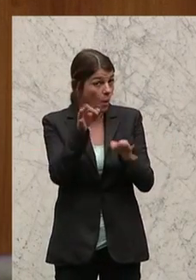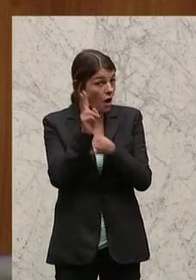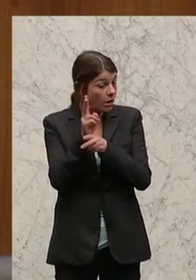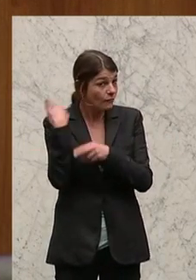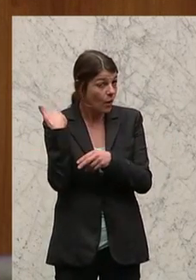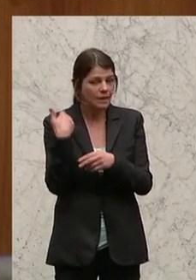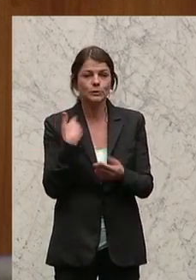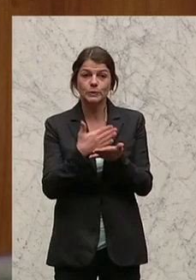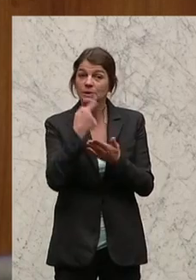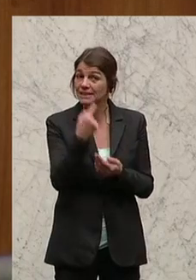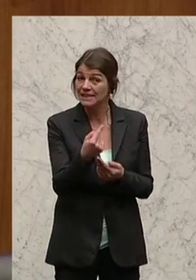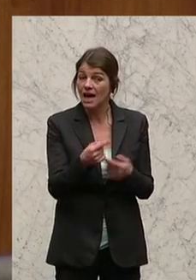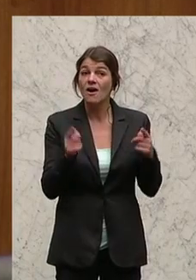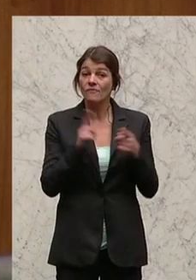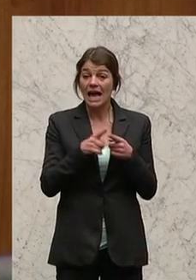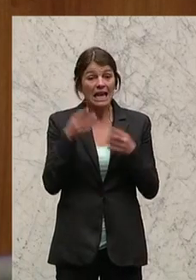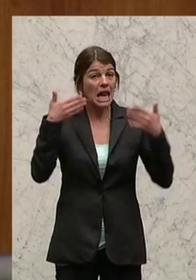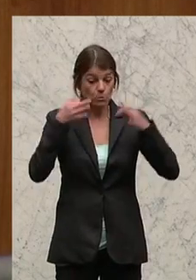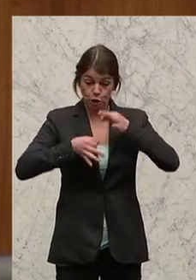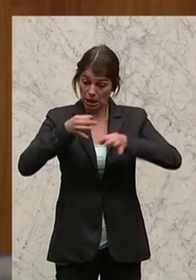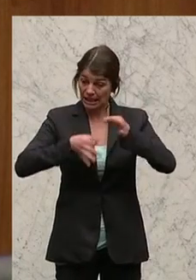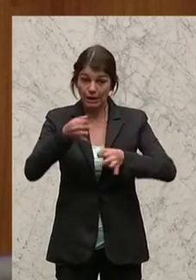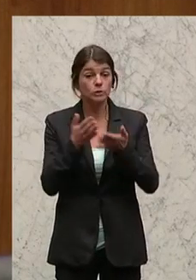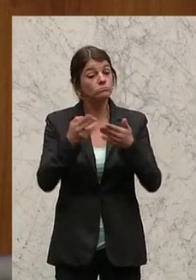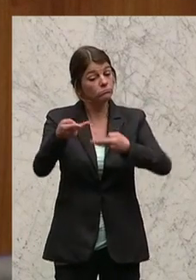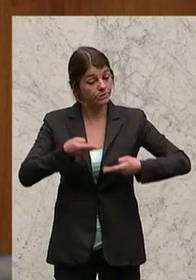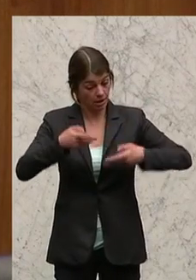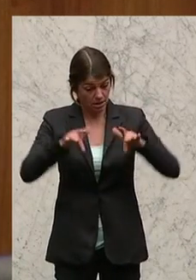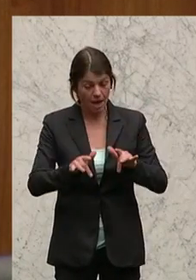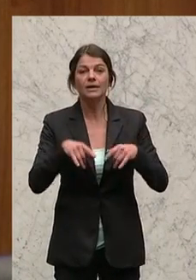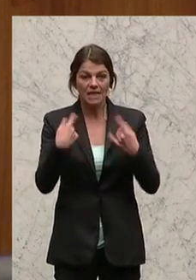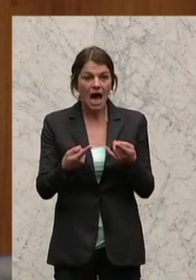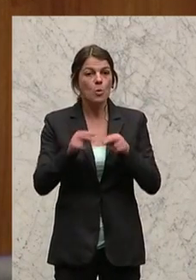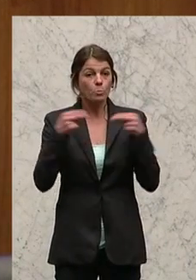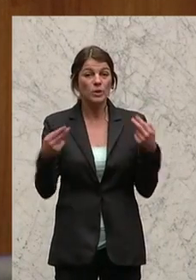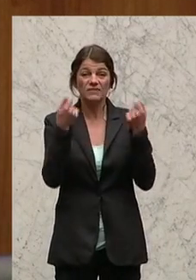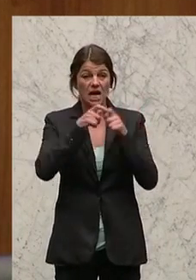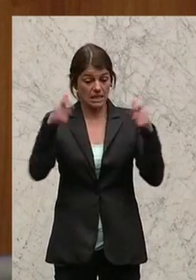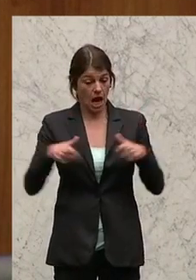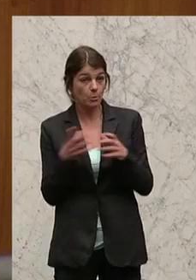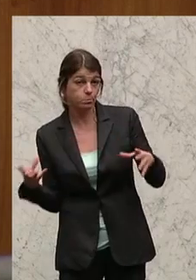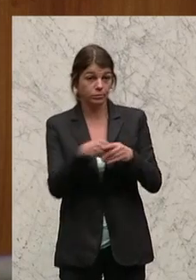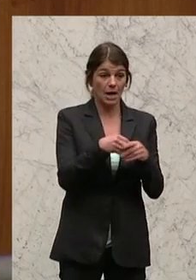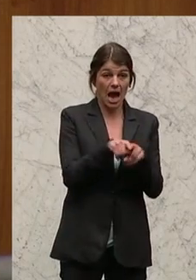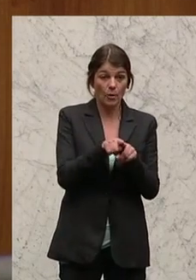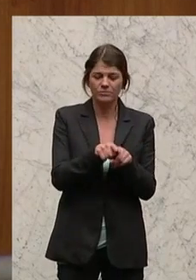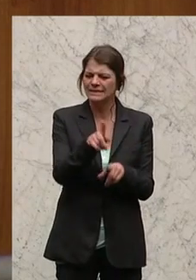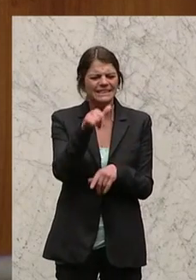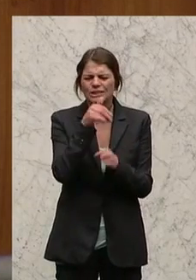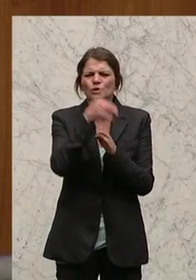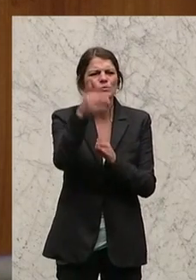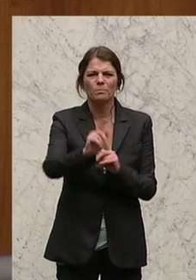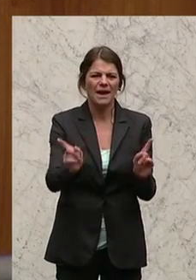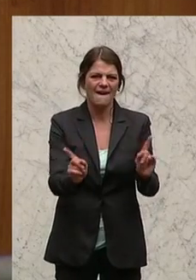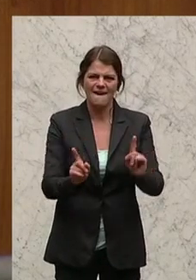haben, habe ich gesagt, wenn die Klimastrategie vorliegt, wird es im Bundesfinanzrahmen realisiert. Es ist nicht